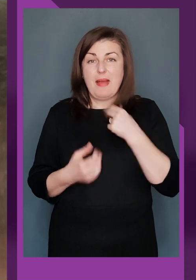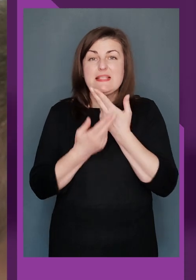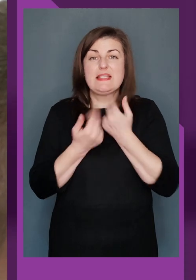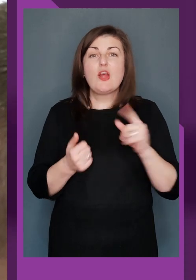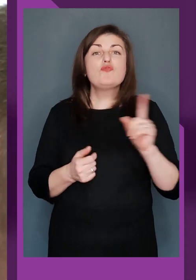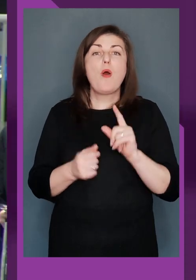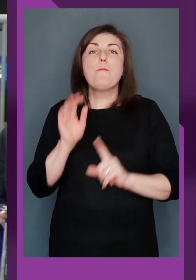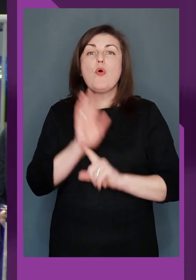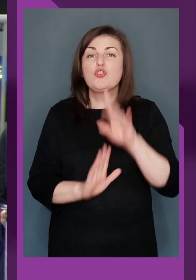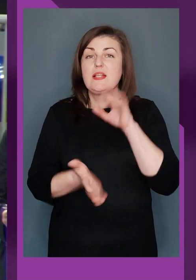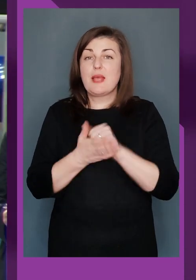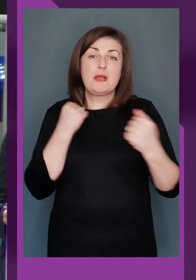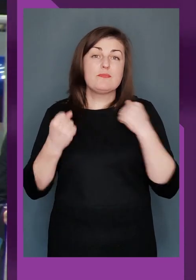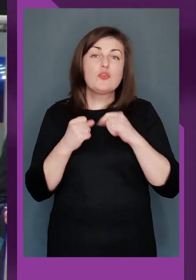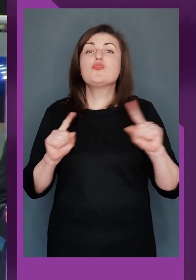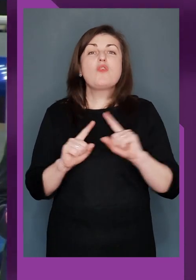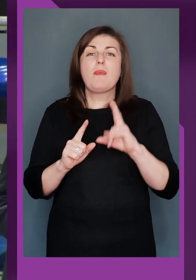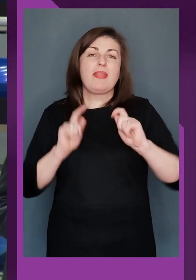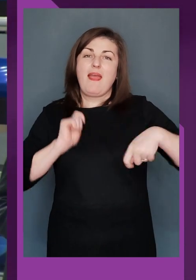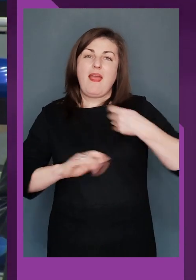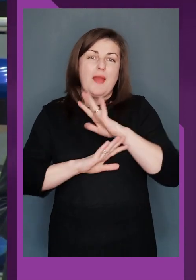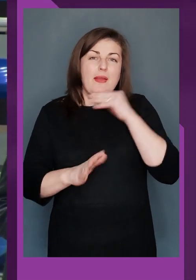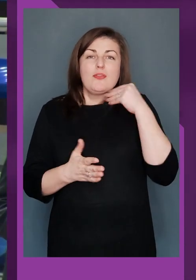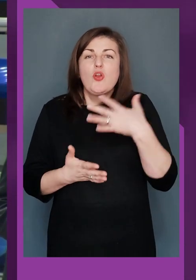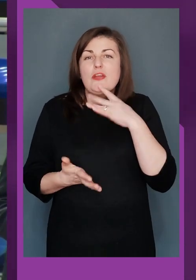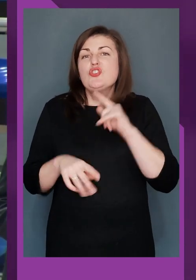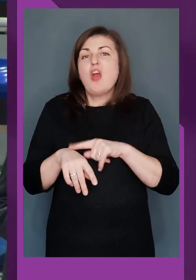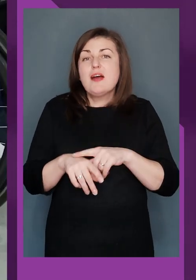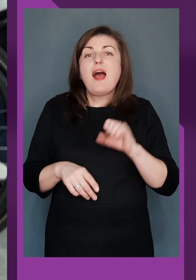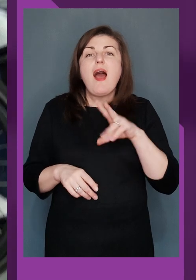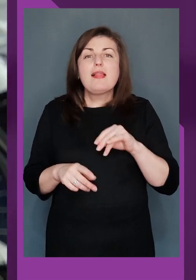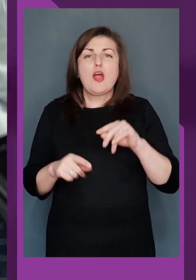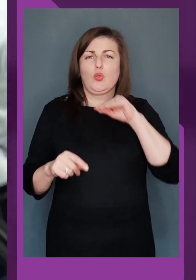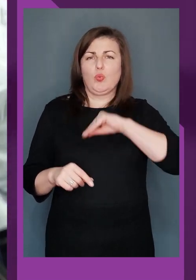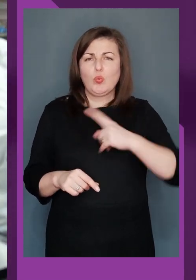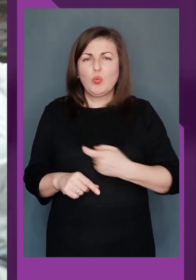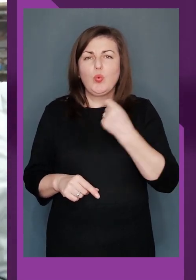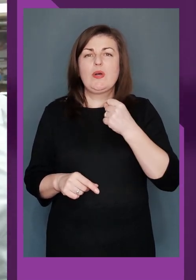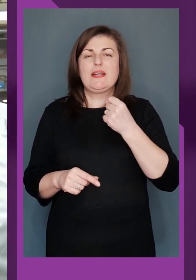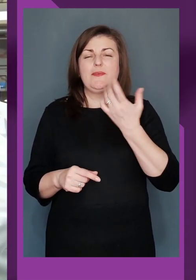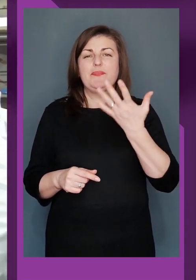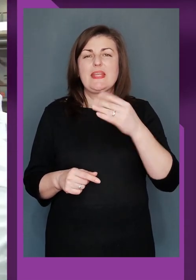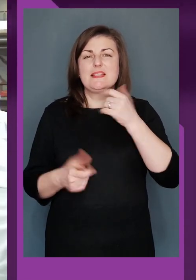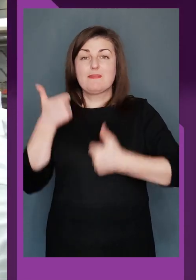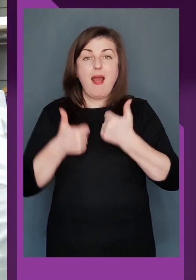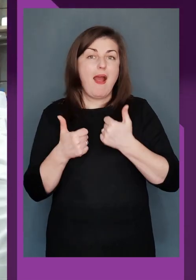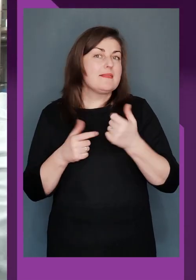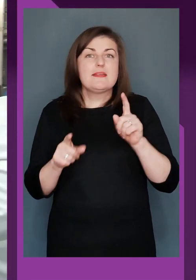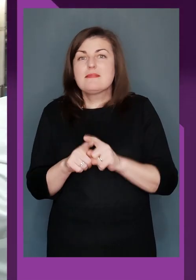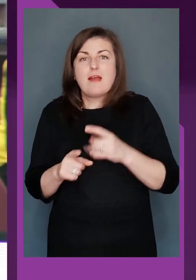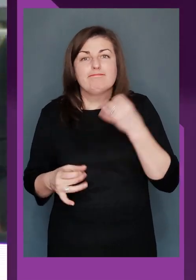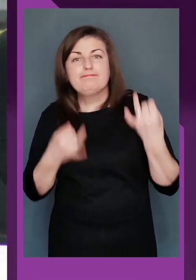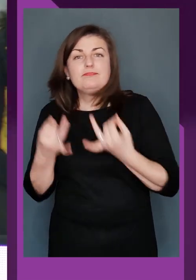дівчина зізнається, що почала займатися спортом, щоб не гаяти драгоцінний час, але дух змагань зачепив Кнайрік